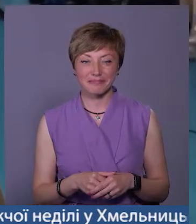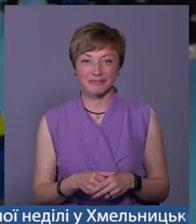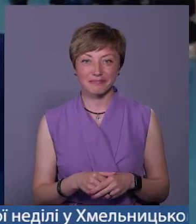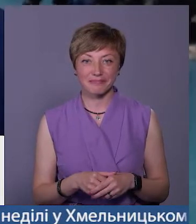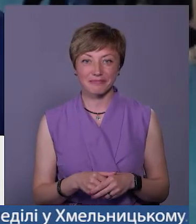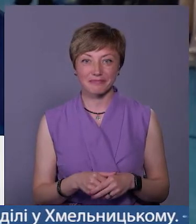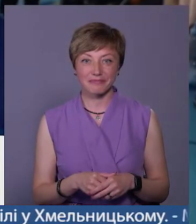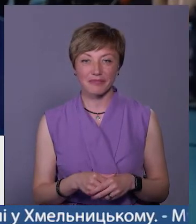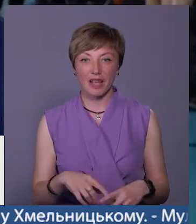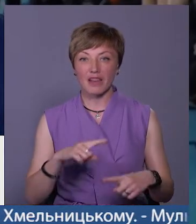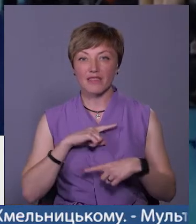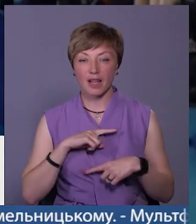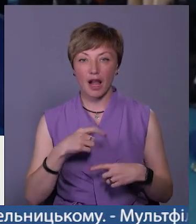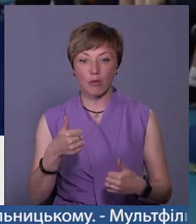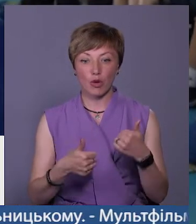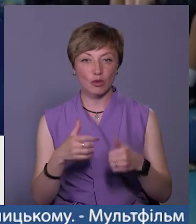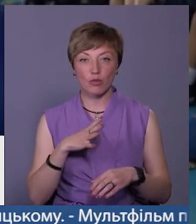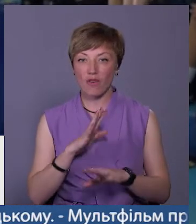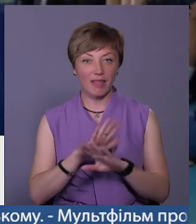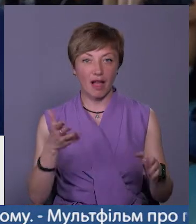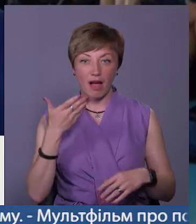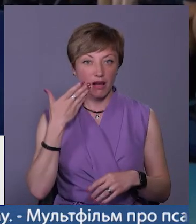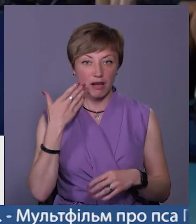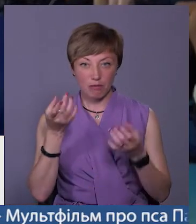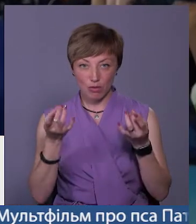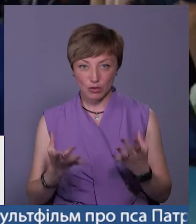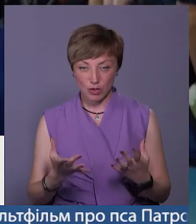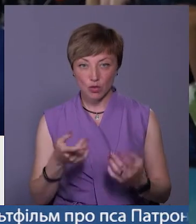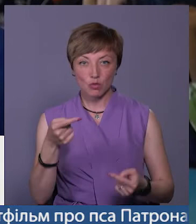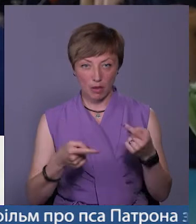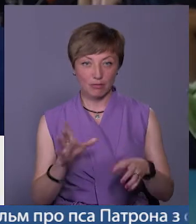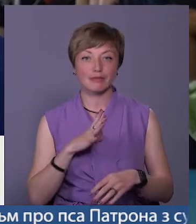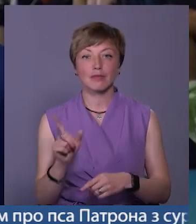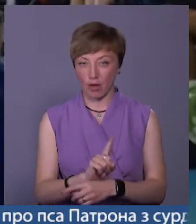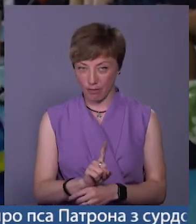Фінальний поєдинок був нелегенький, суперник був нормальним.